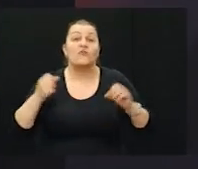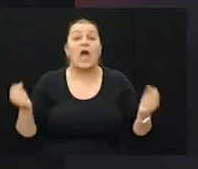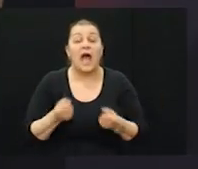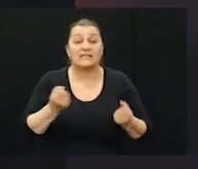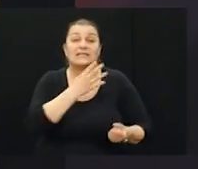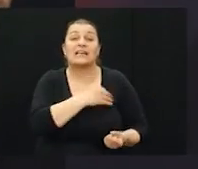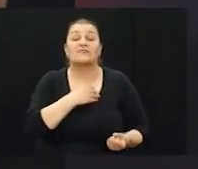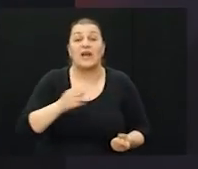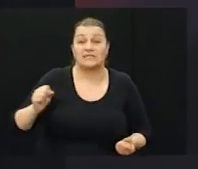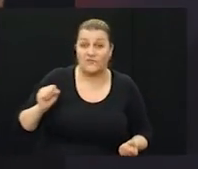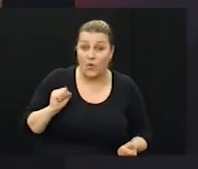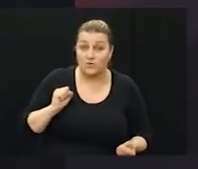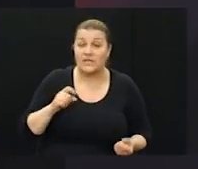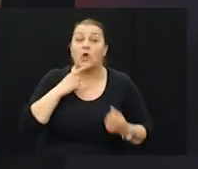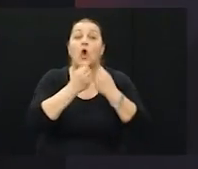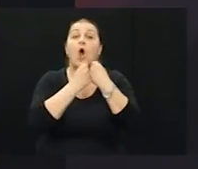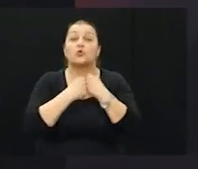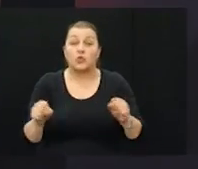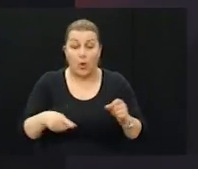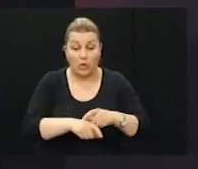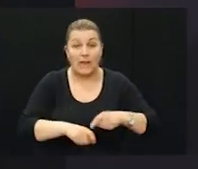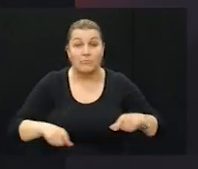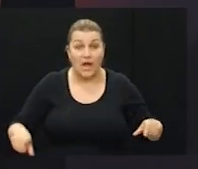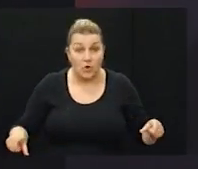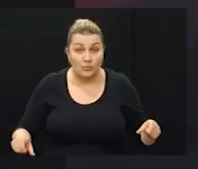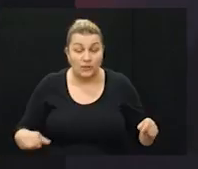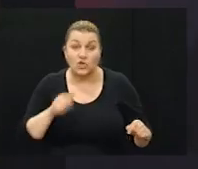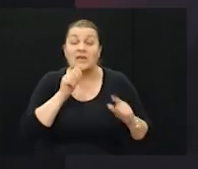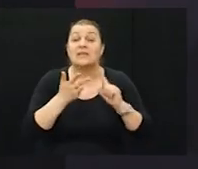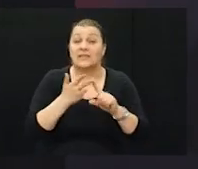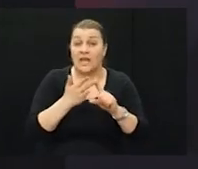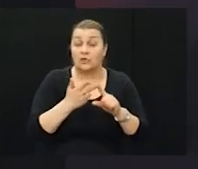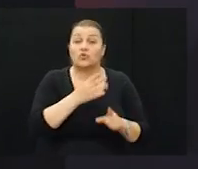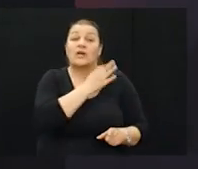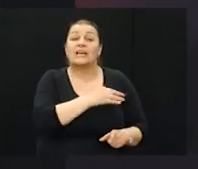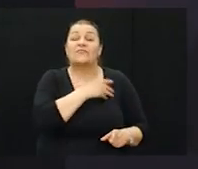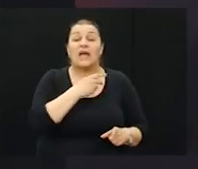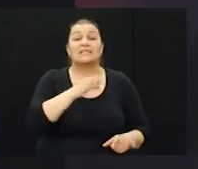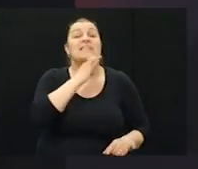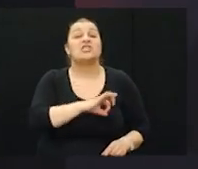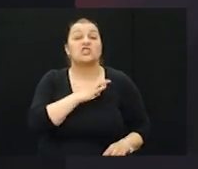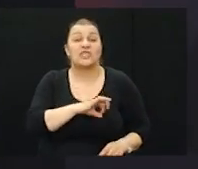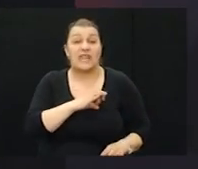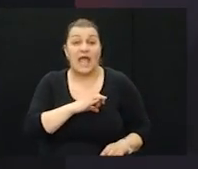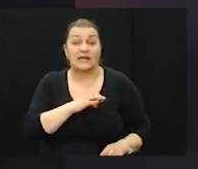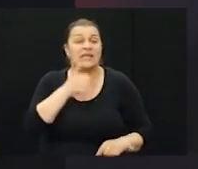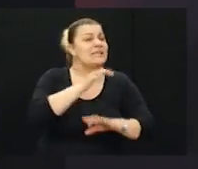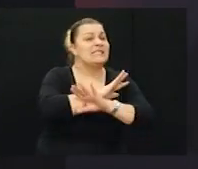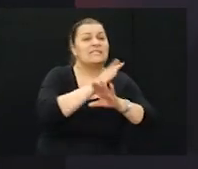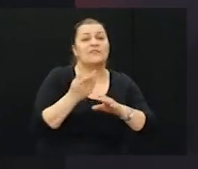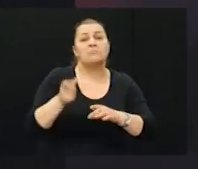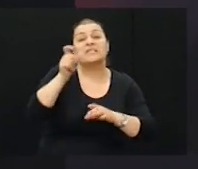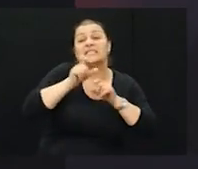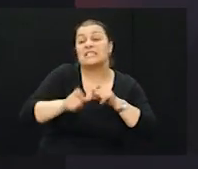akciji Hrvatske vojske koja, dakle, oslobađa branu Peruću. Treće, hrvatskim inženjercima i svim